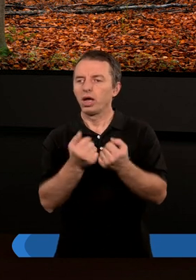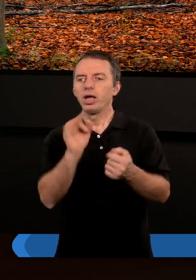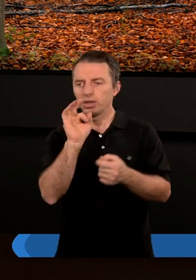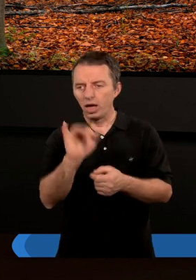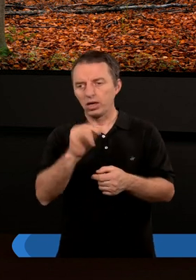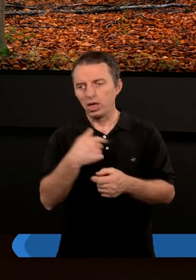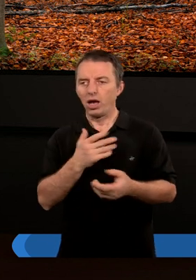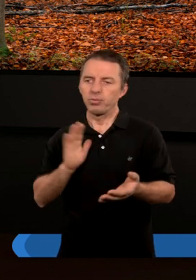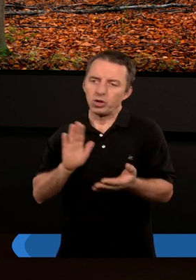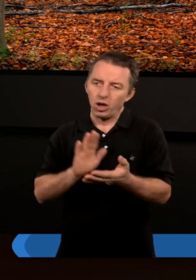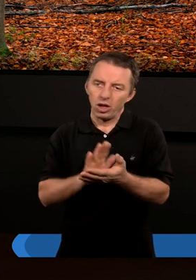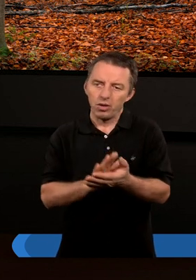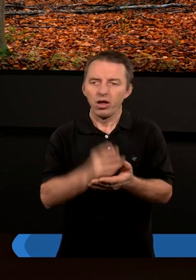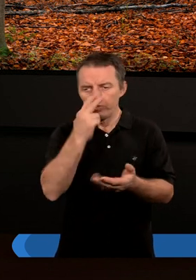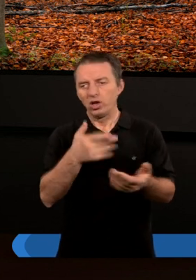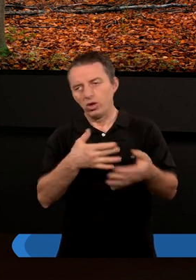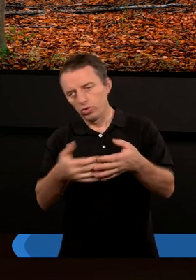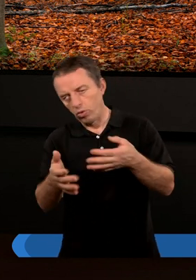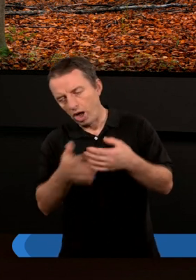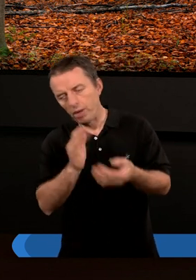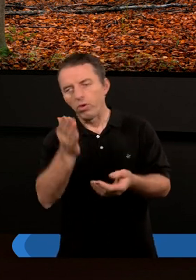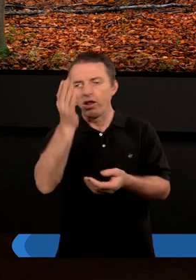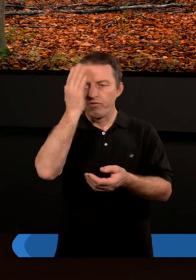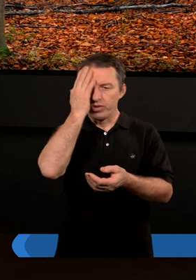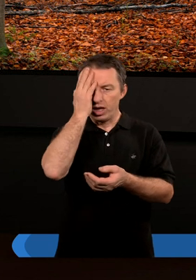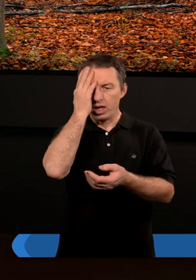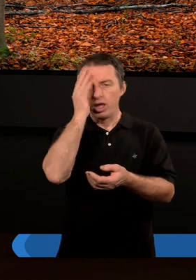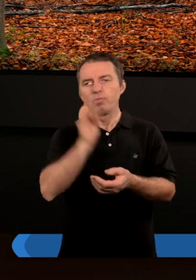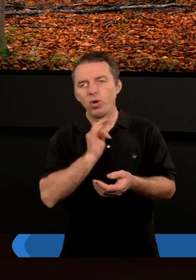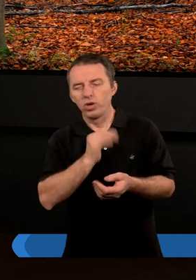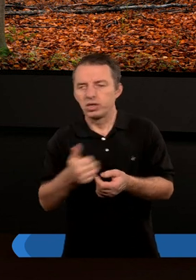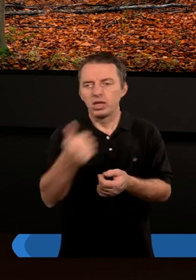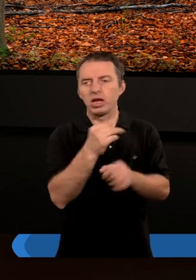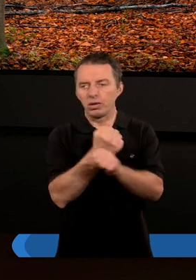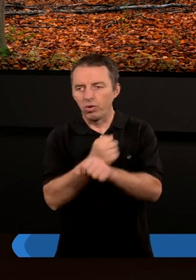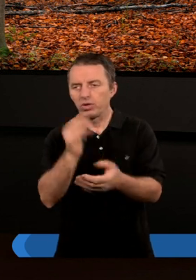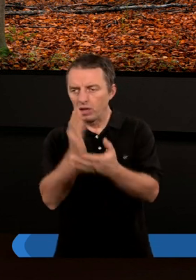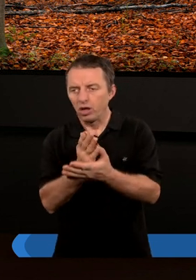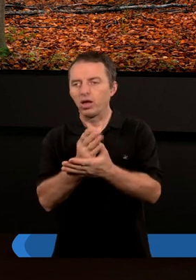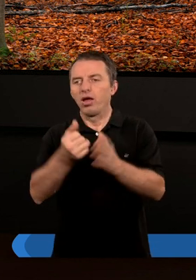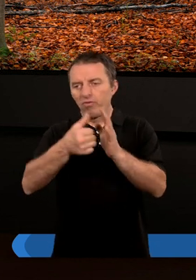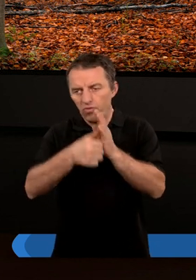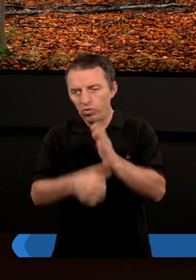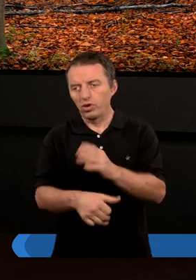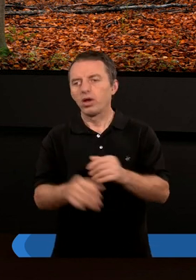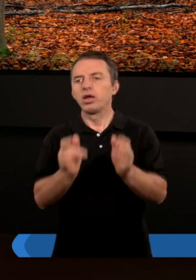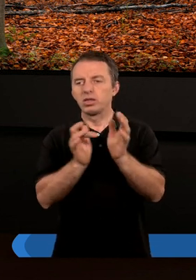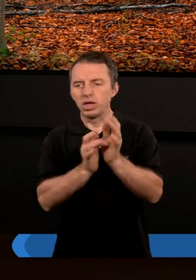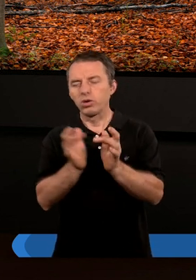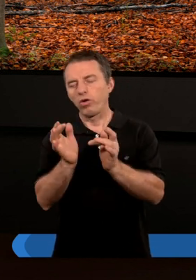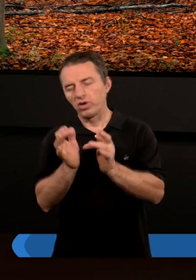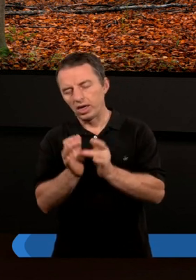A tak ja przynajmniej widzę swoją słabość i wiem, że moje jedyne zbawienie to jest tylko i wyłącznie dzięki